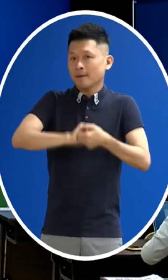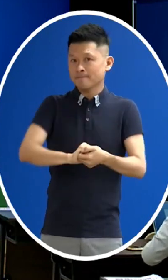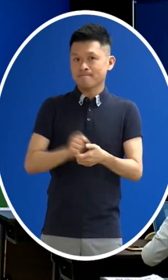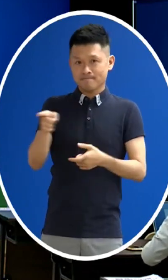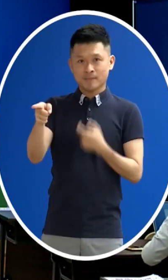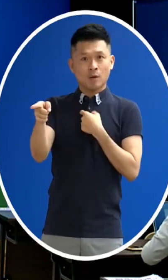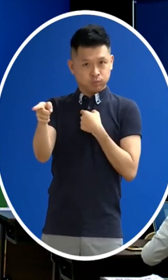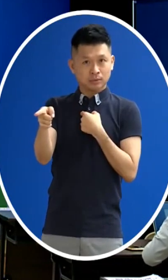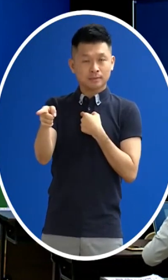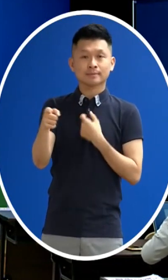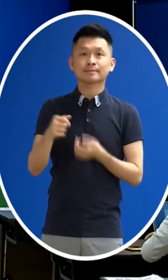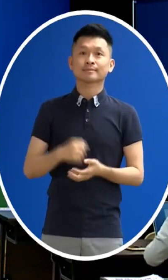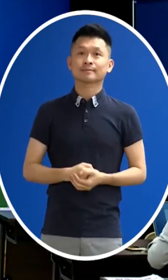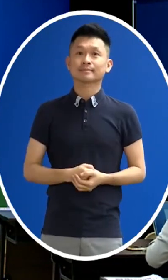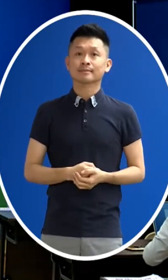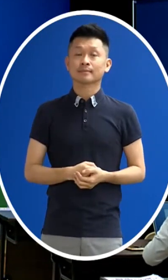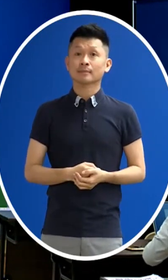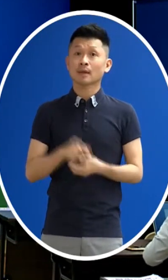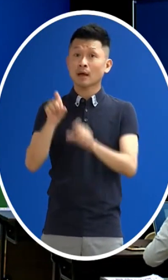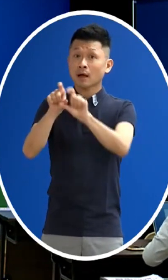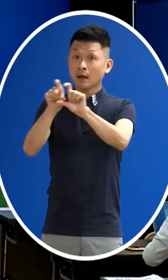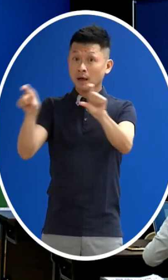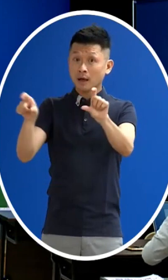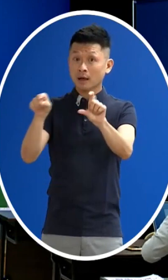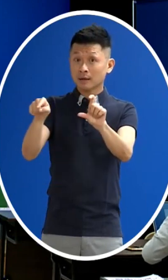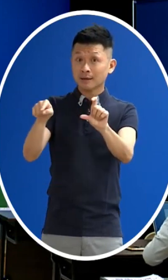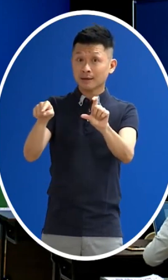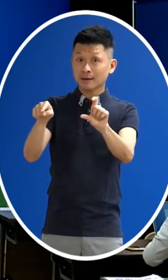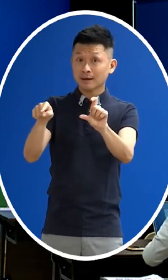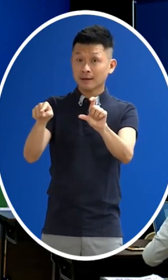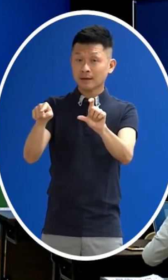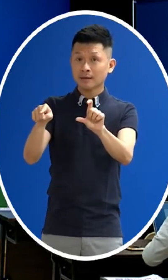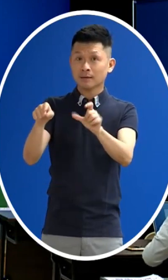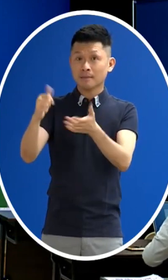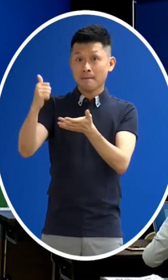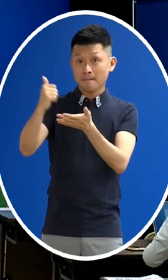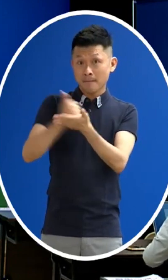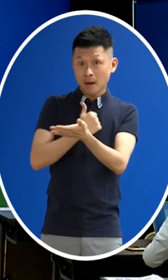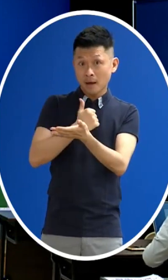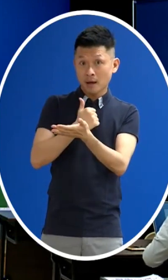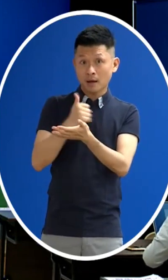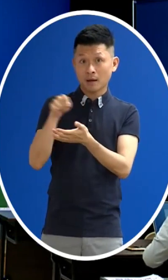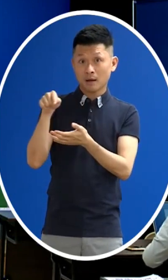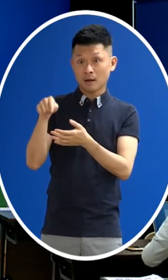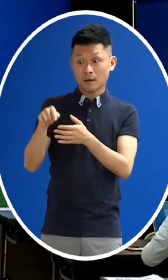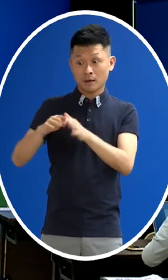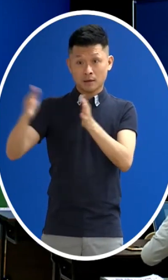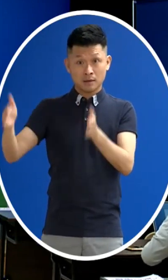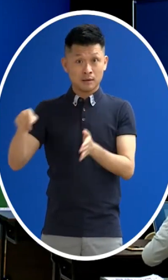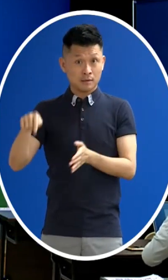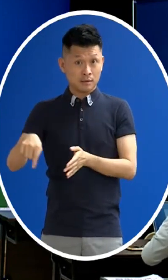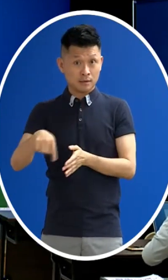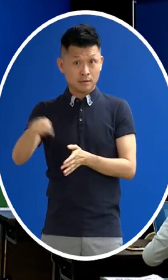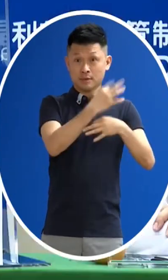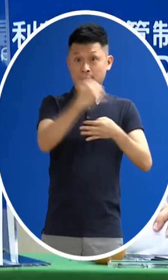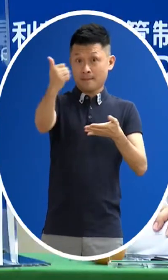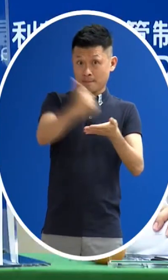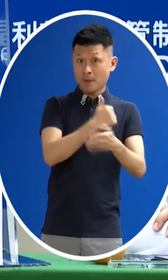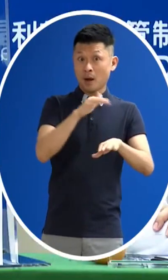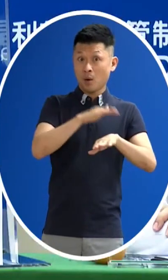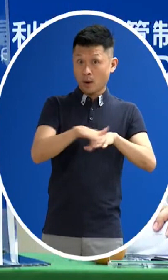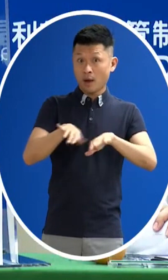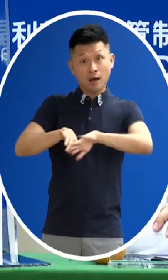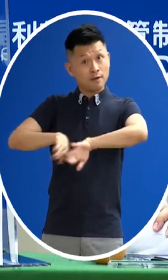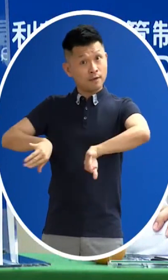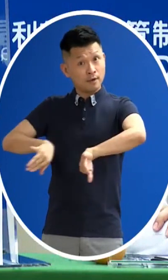我們要這一批疫苗 那這個疫苗達到這批疫苗 是不是跟郭董到歐洲去催貨有相關聯嗎 我